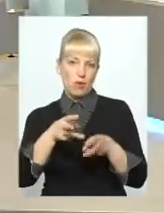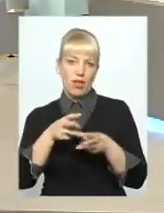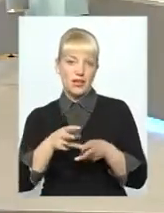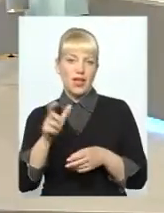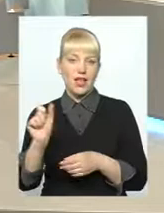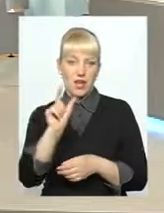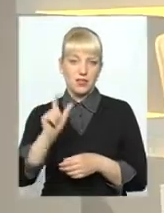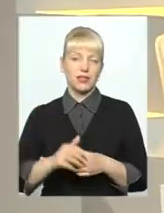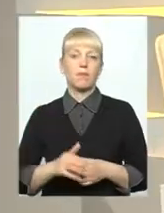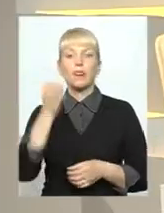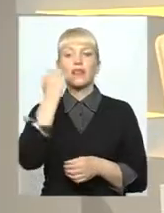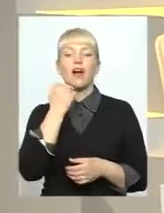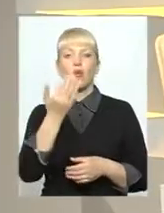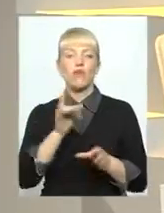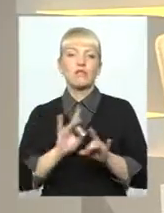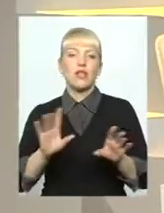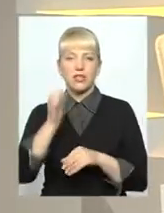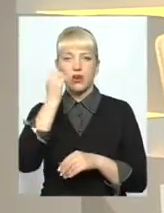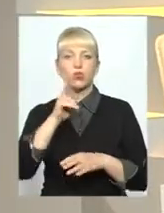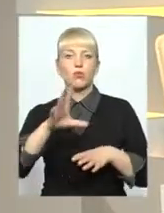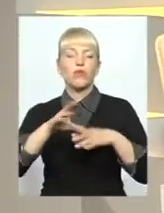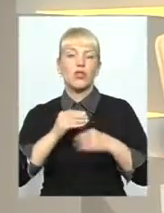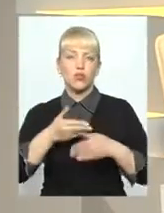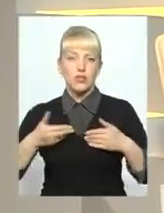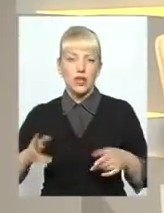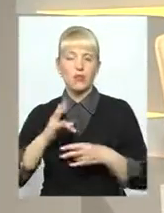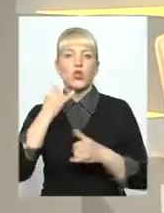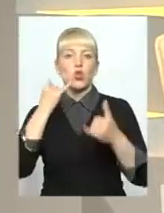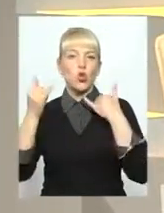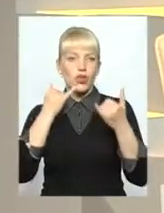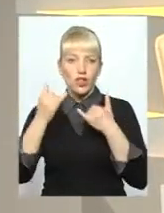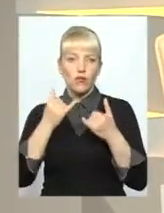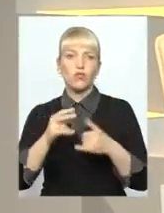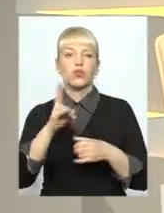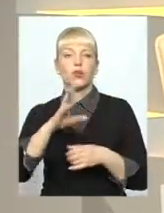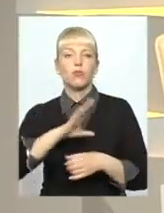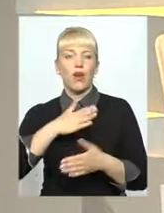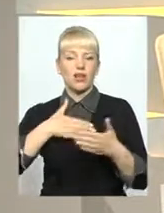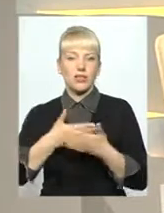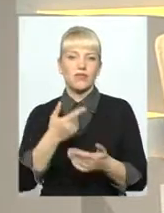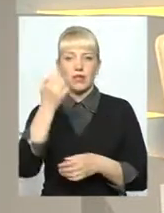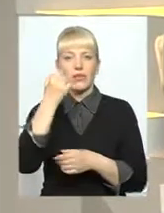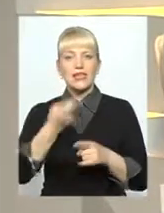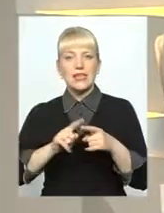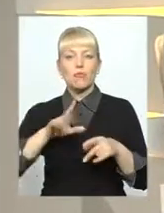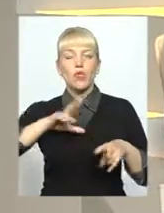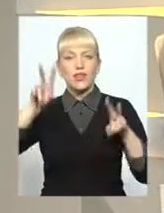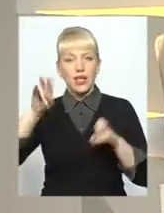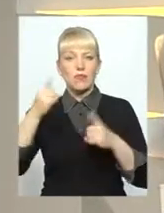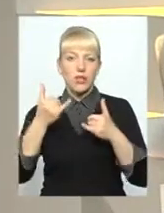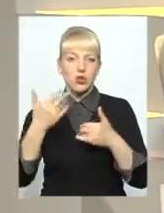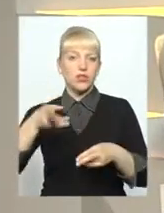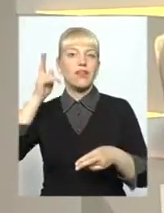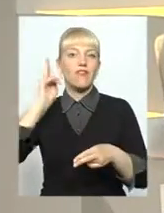Що ж, дякую вам за роз'яснення, дякую всім, хто був з нами, хто телефонував, хто був активним. Це була тема, на сьогодні вона